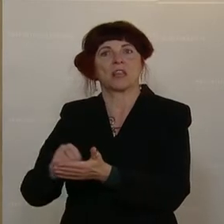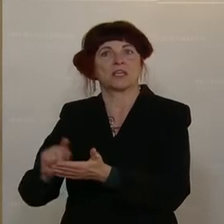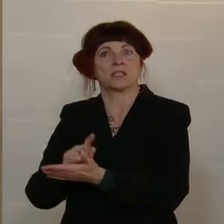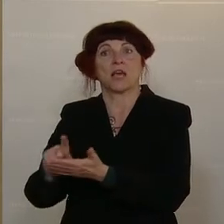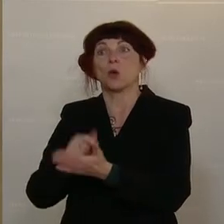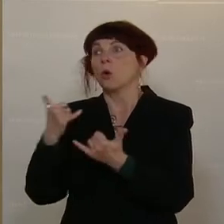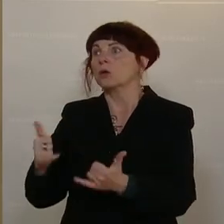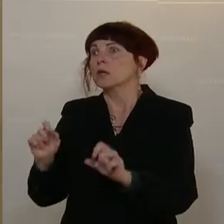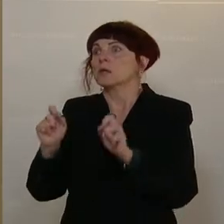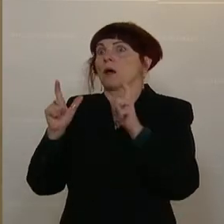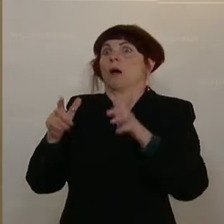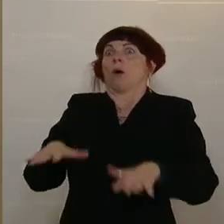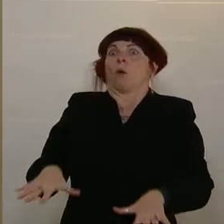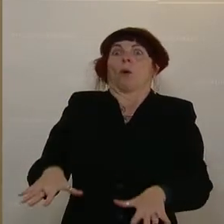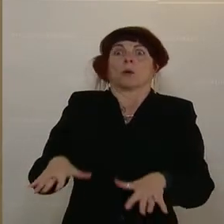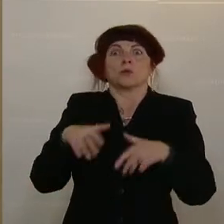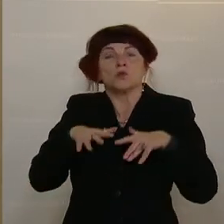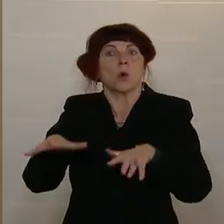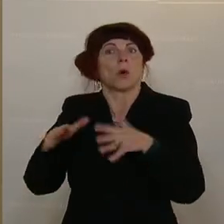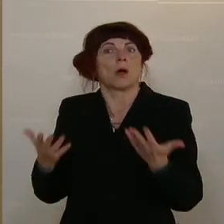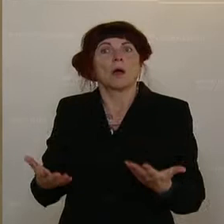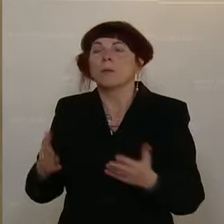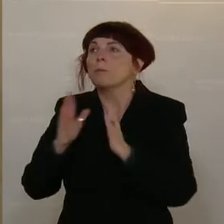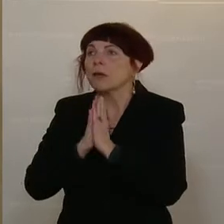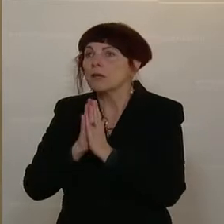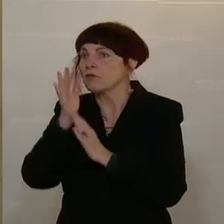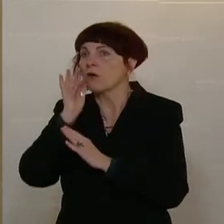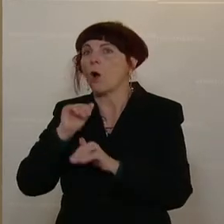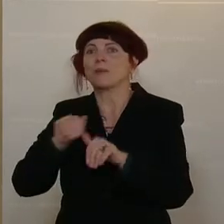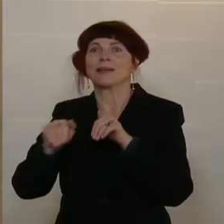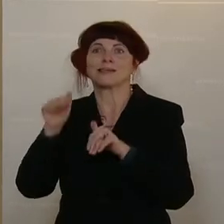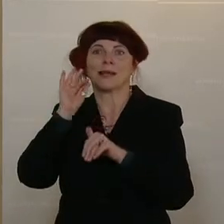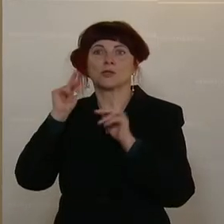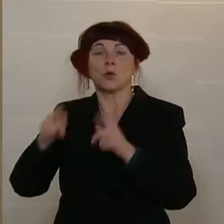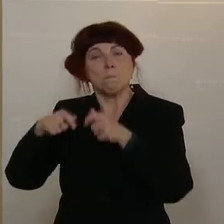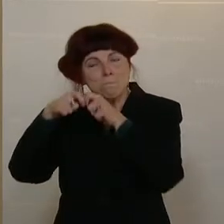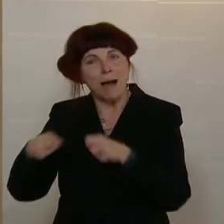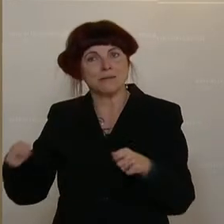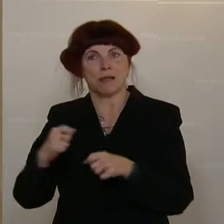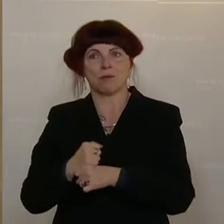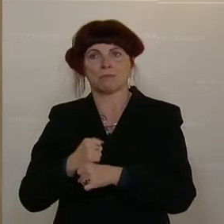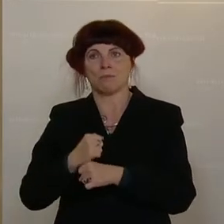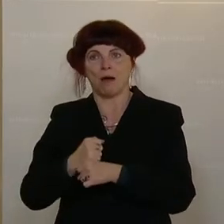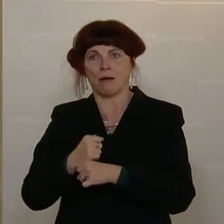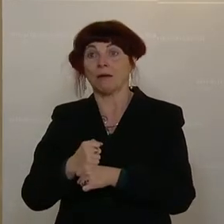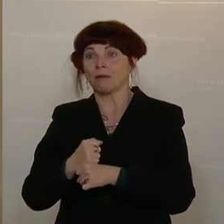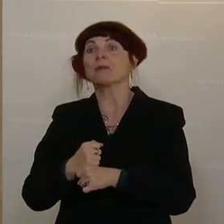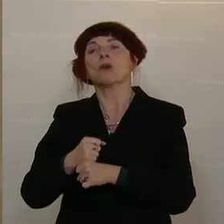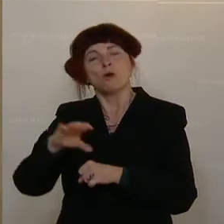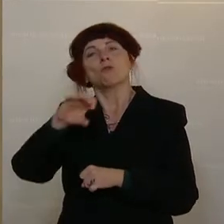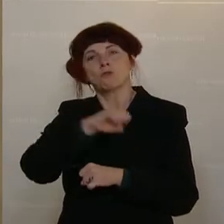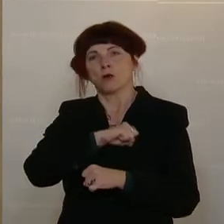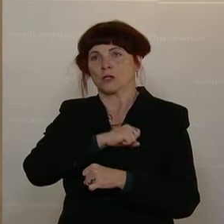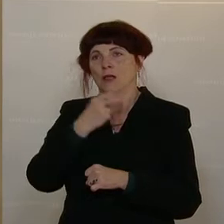das große Erwachen. Frau Ministerin, bitte setzen Sie endlich Maßnahmen um, bei denen ankommen, die